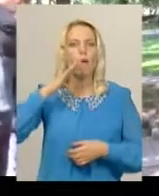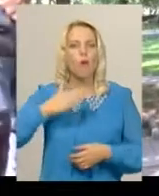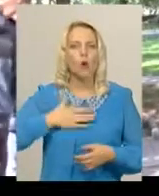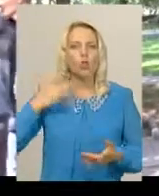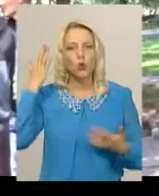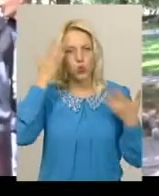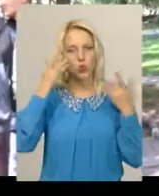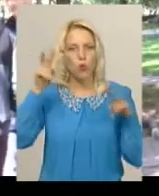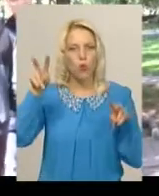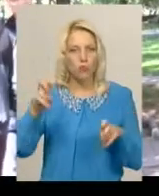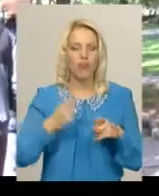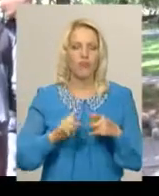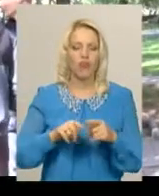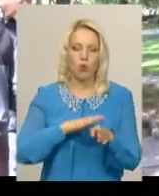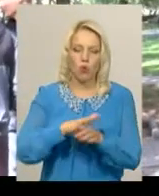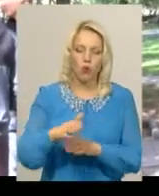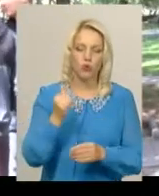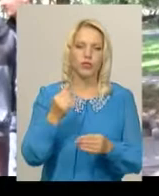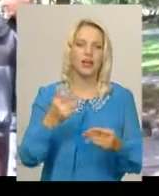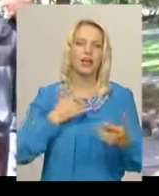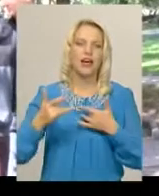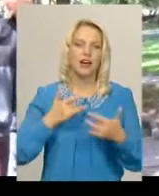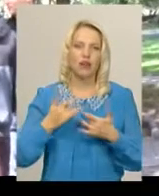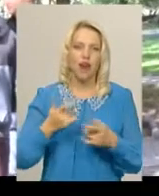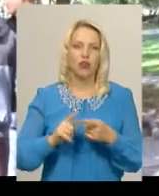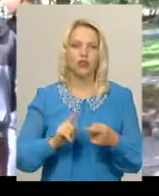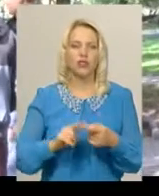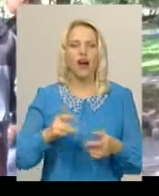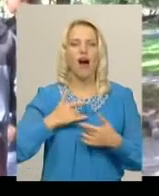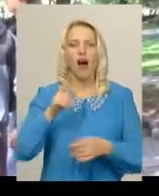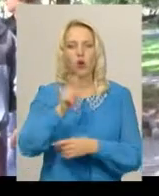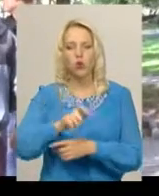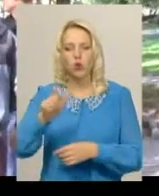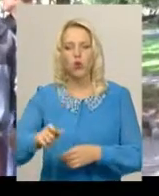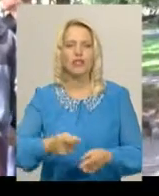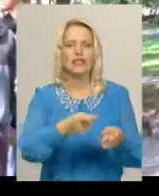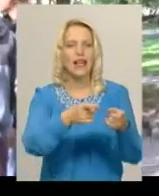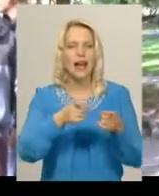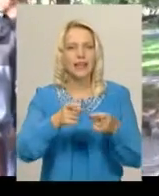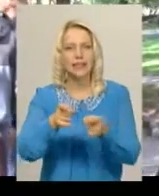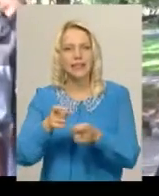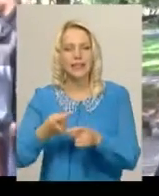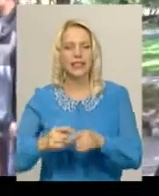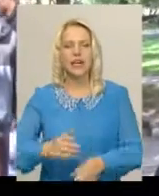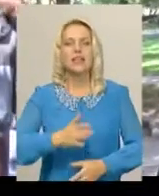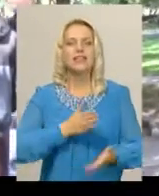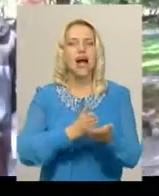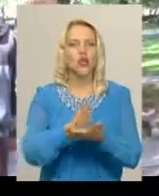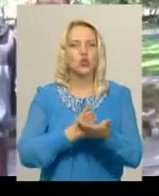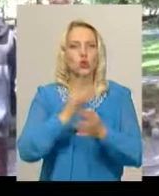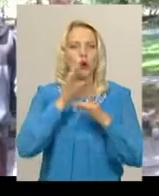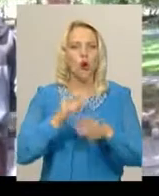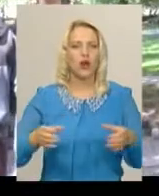Виконують, грають наші найкращі актори, тут задіяні, заслужені наші артисти. І